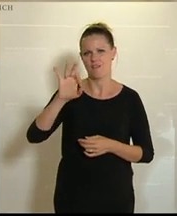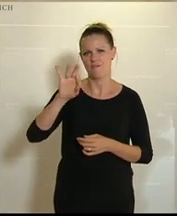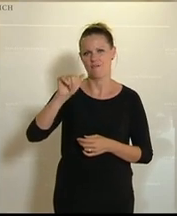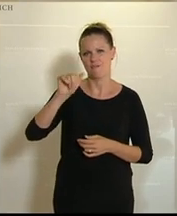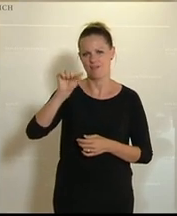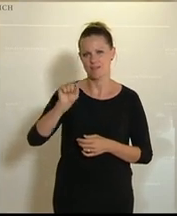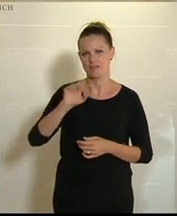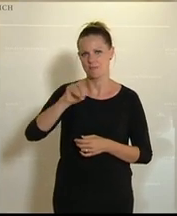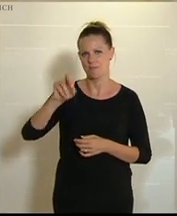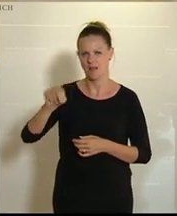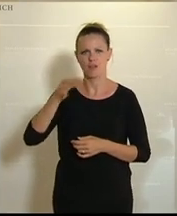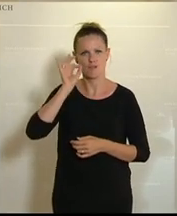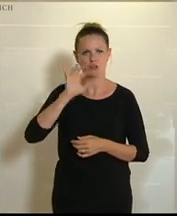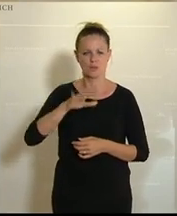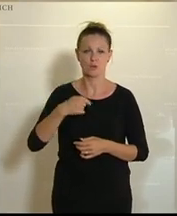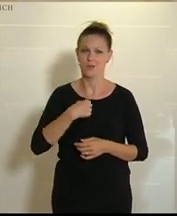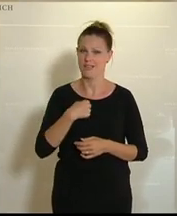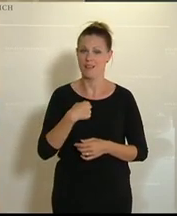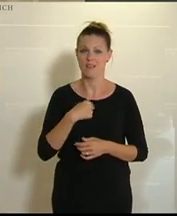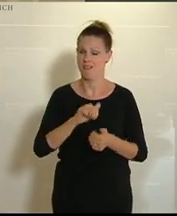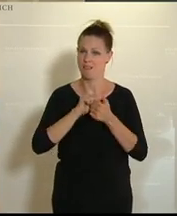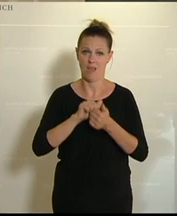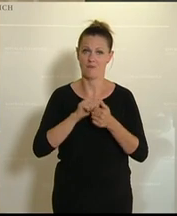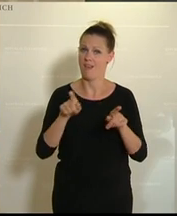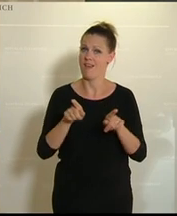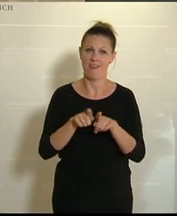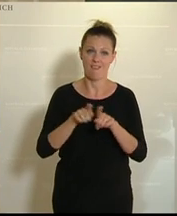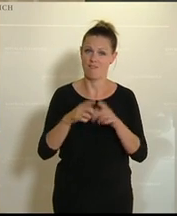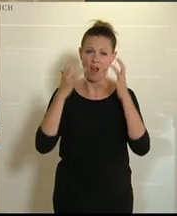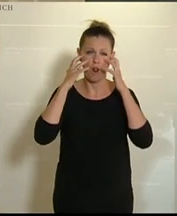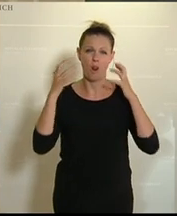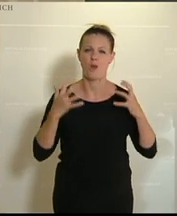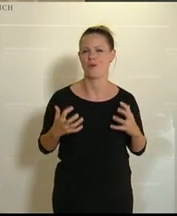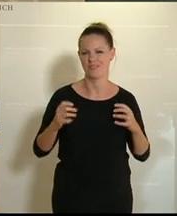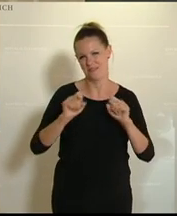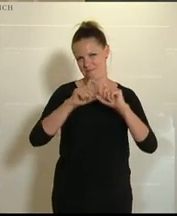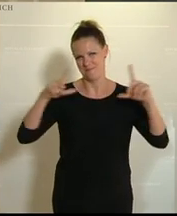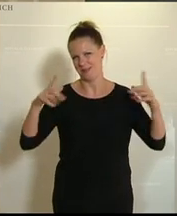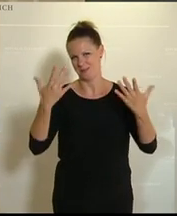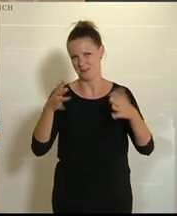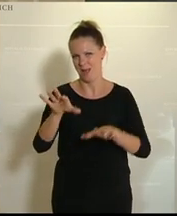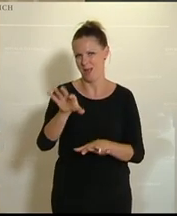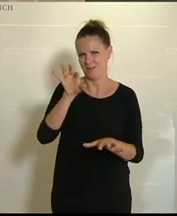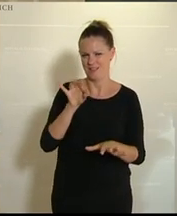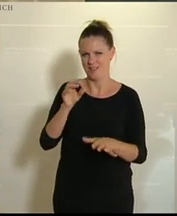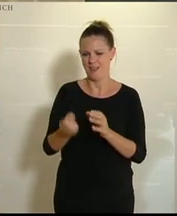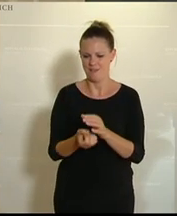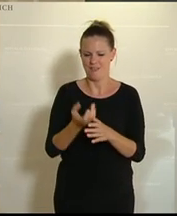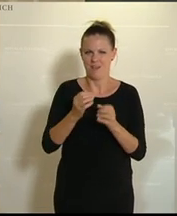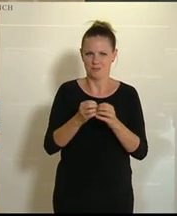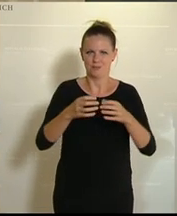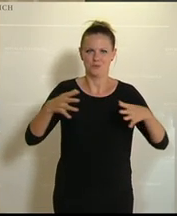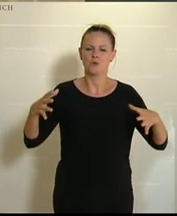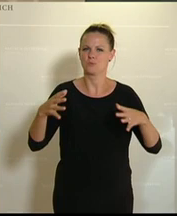weiterhin dafür kämpfen, und zwar wie die Löwinnen und Löwen, das habe ich jetzt gewählt als Bild, dass diese wachstumsorientierte